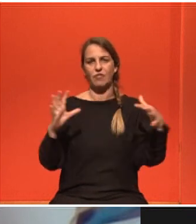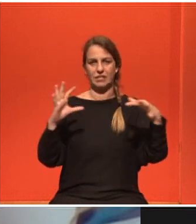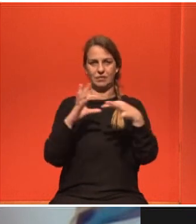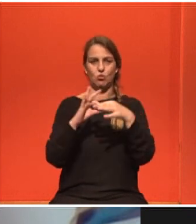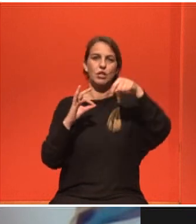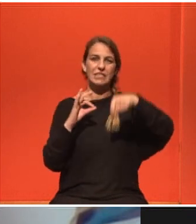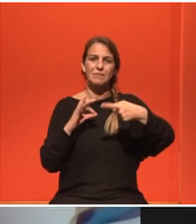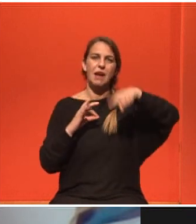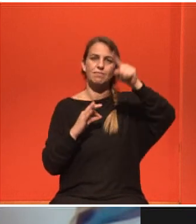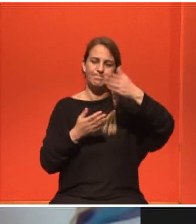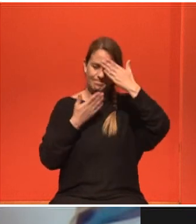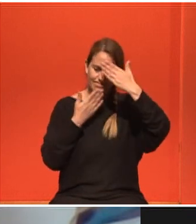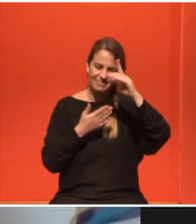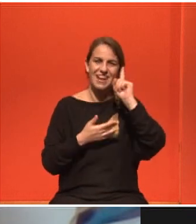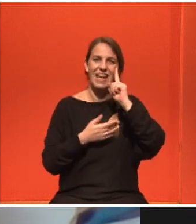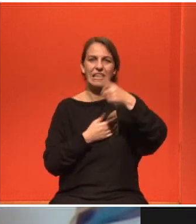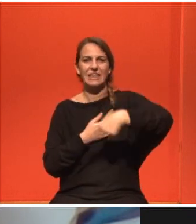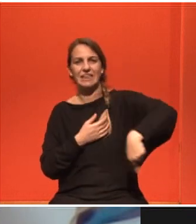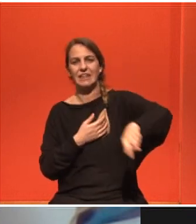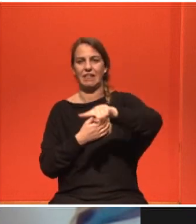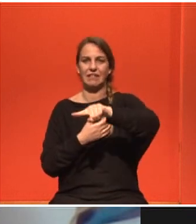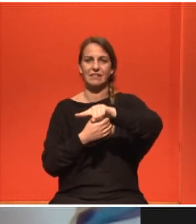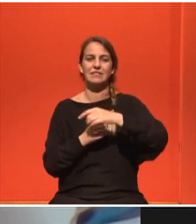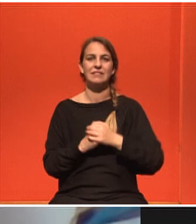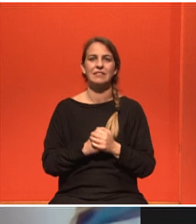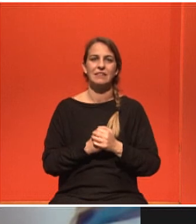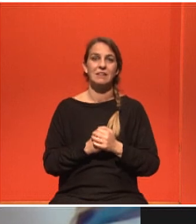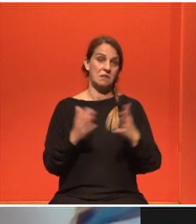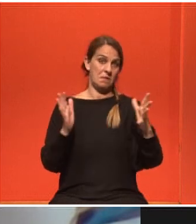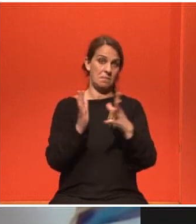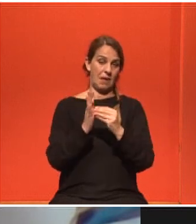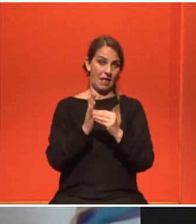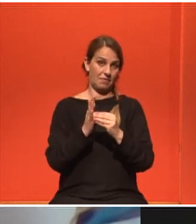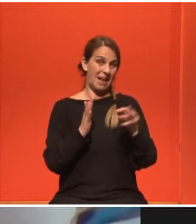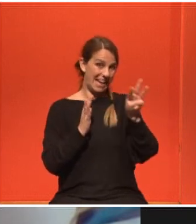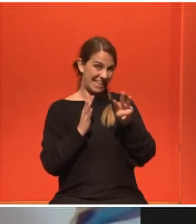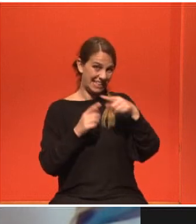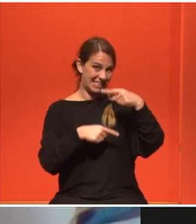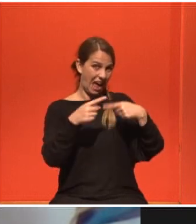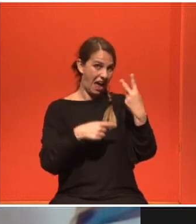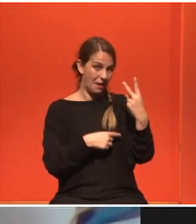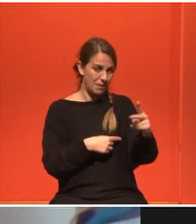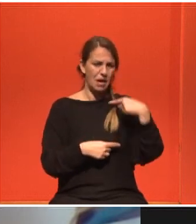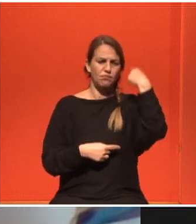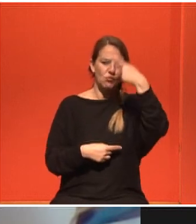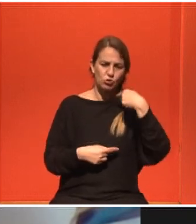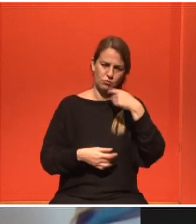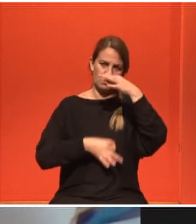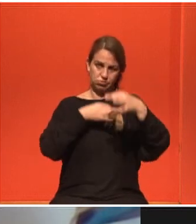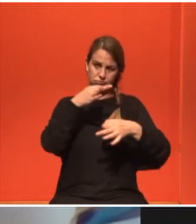εκφυρωμένη στη γυναίκα και νομίζω ότι, ας πούμε, οι προσωπικές τους εμπειρίες και ο τρόπος με τον οποίο